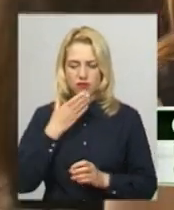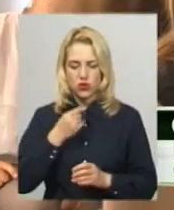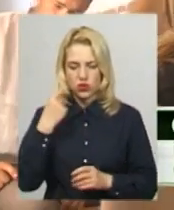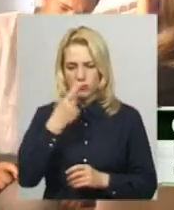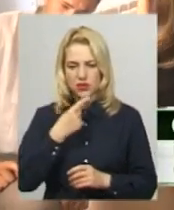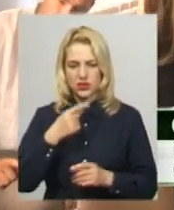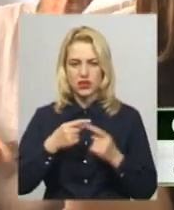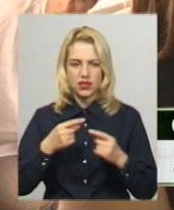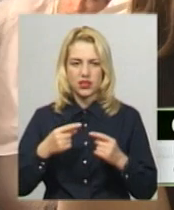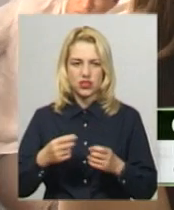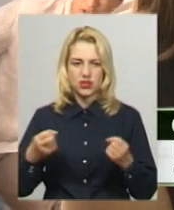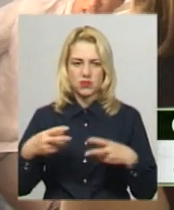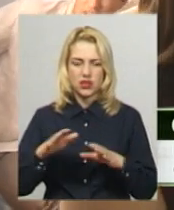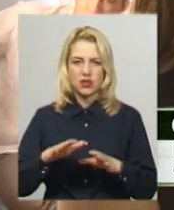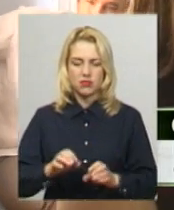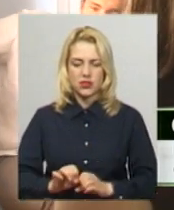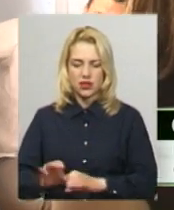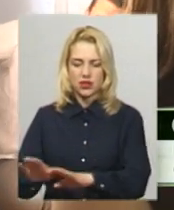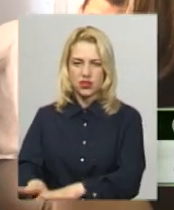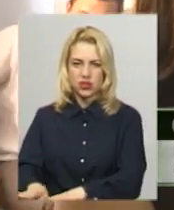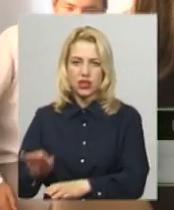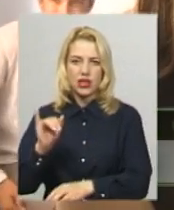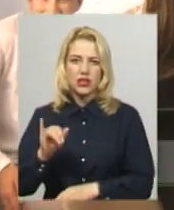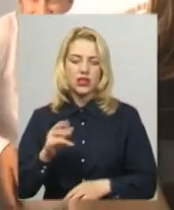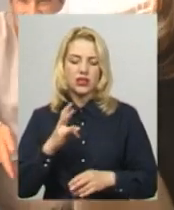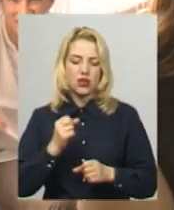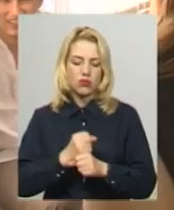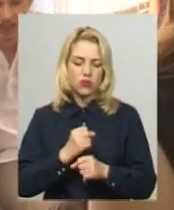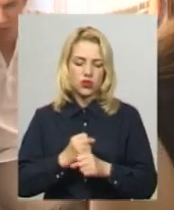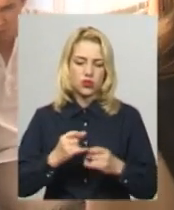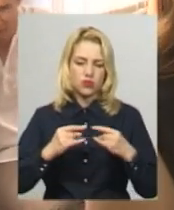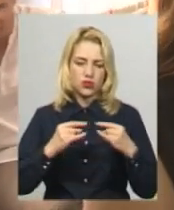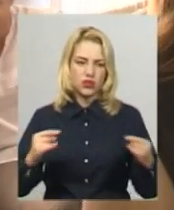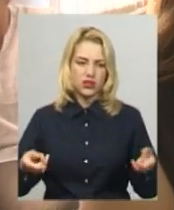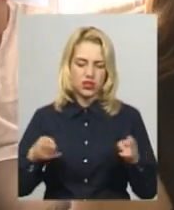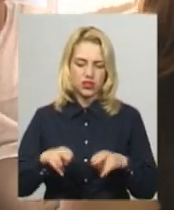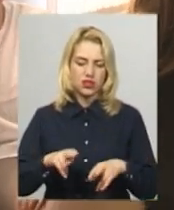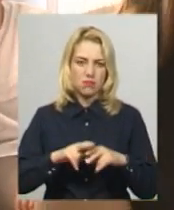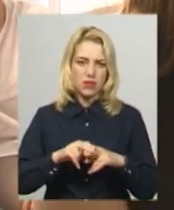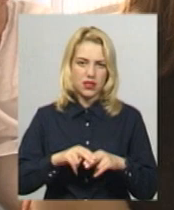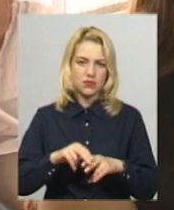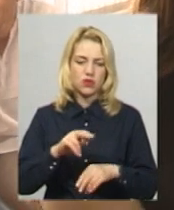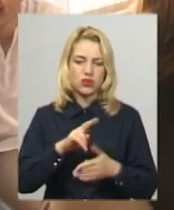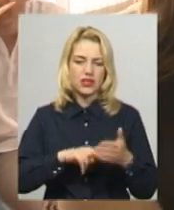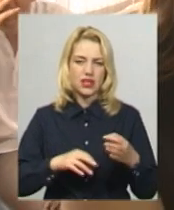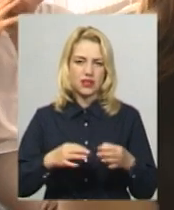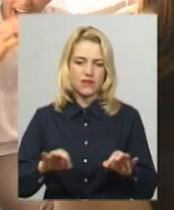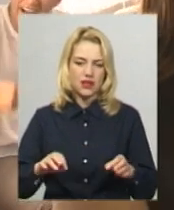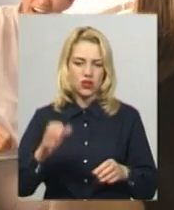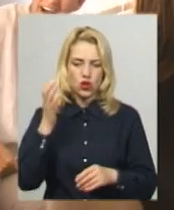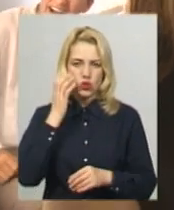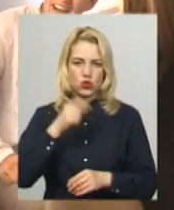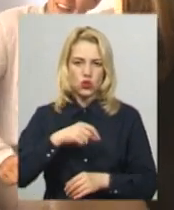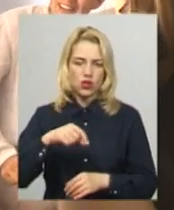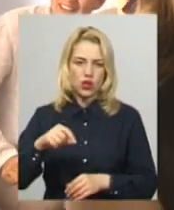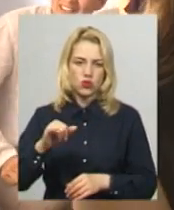відведене місце, залишити на робочому столі лише паспорт, сертифікат, чорна ручка і вода,